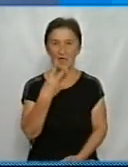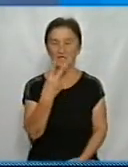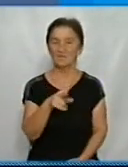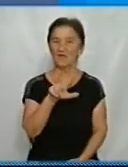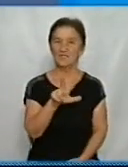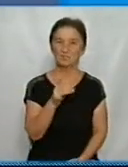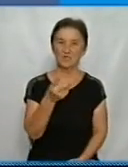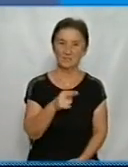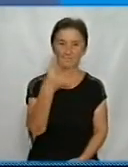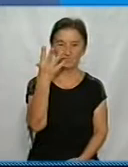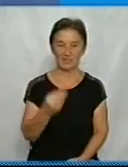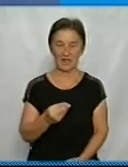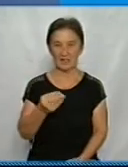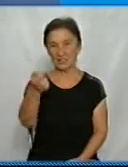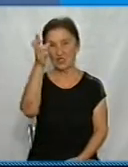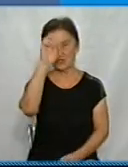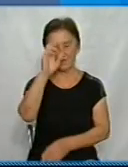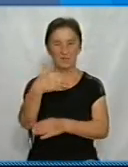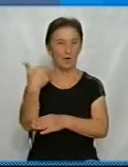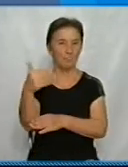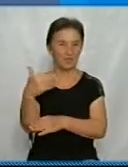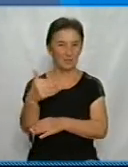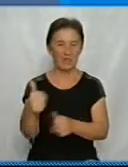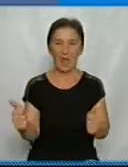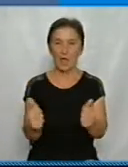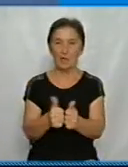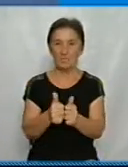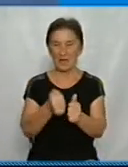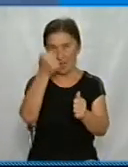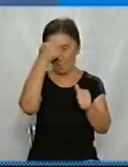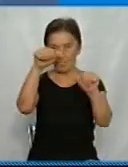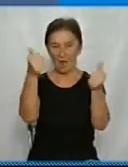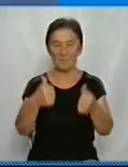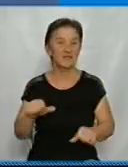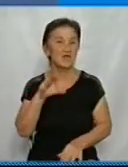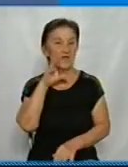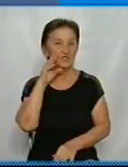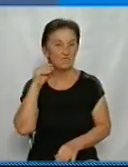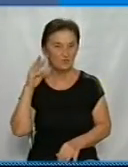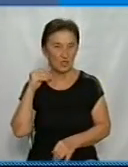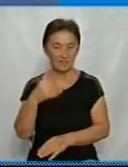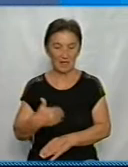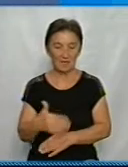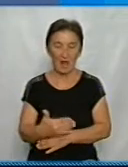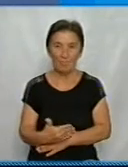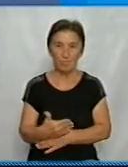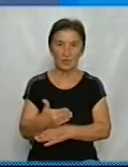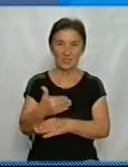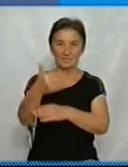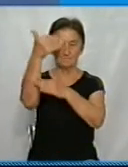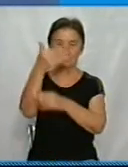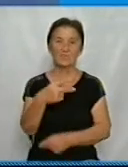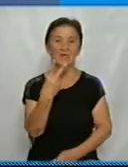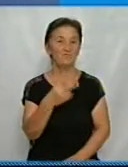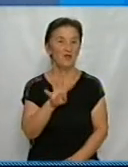серпня – День державного прапора. О 9-й годині у сквері біля пам'ятника Тарасу Шевченку піднімуть державний прапор. 24 серпня – День